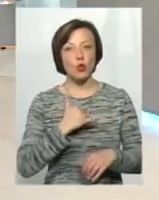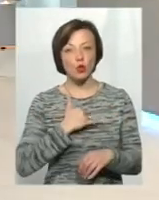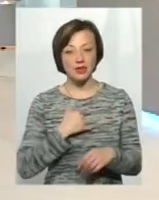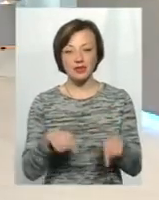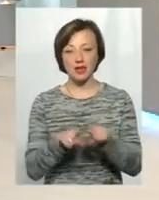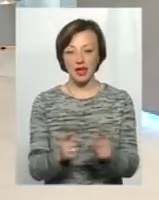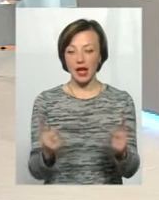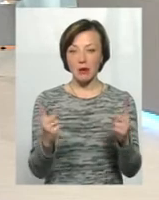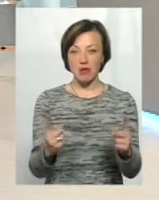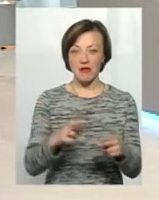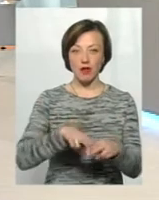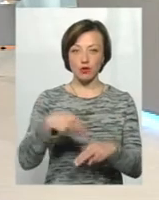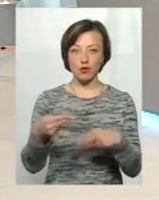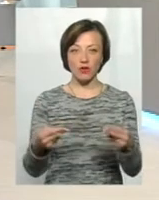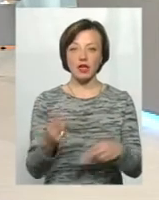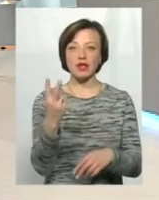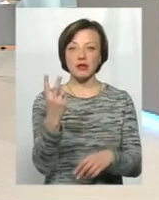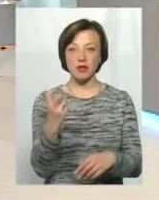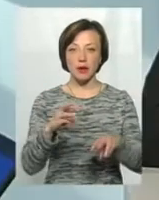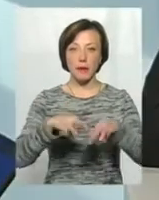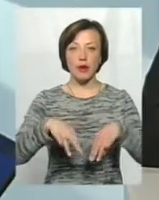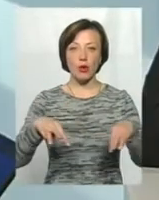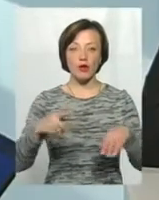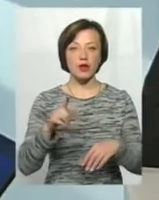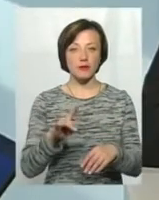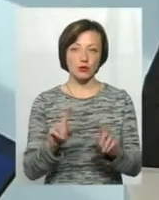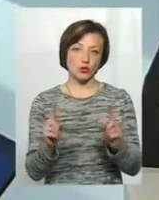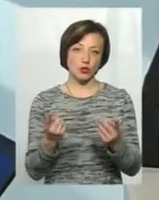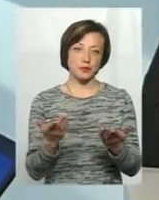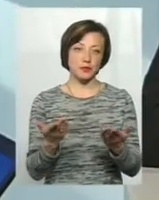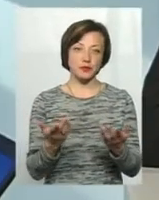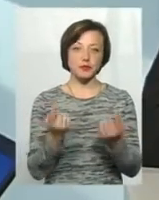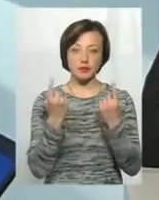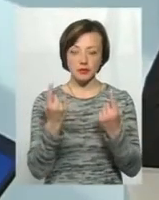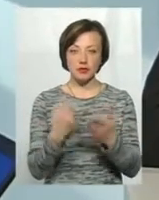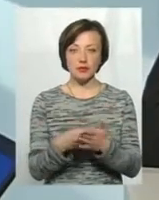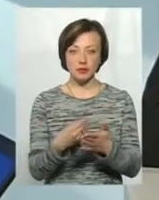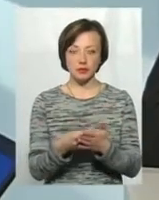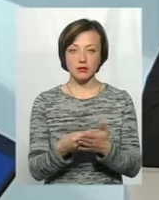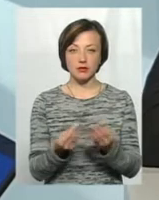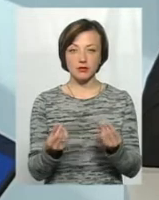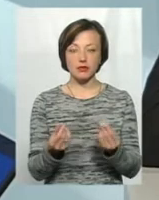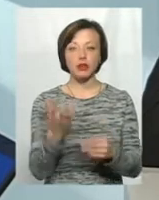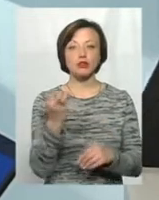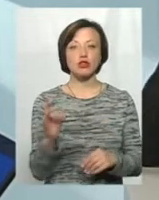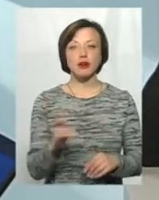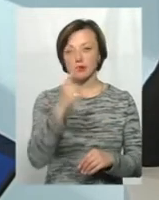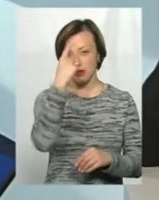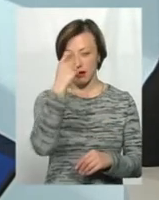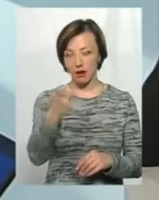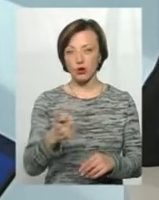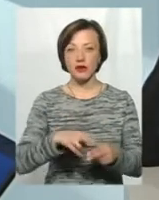лімітів на відшкодування 200 мільйонів гривень. Це дуже значна цифра, тому що ще раз нагадую, що